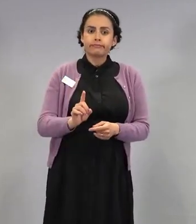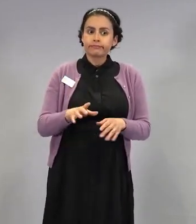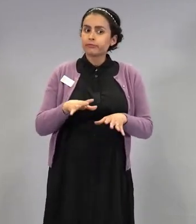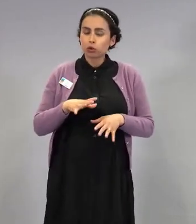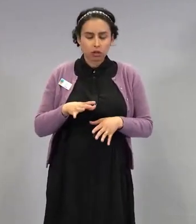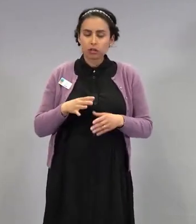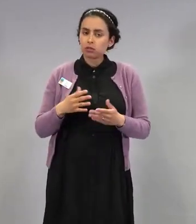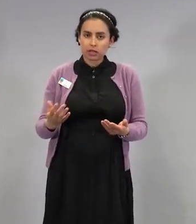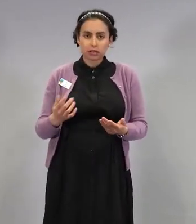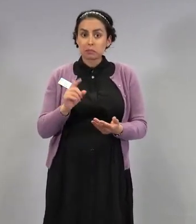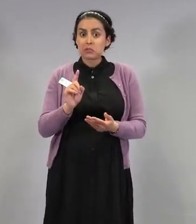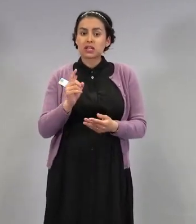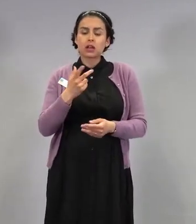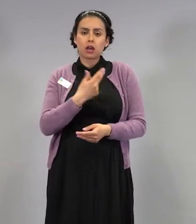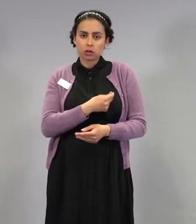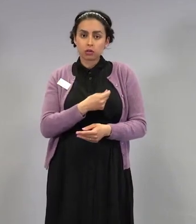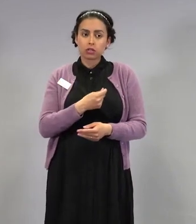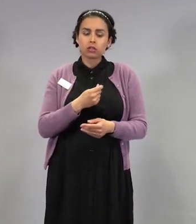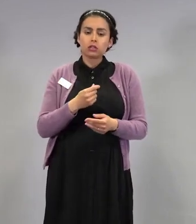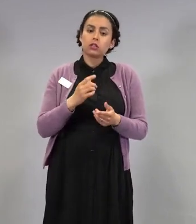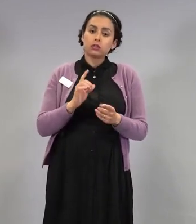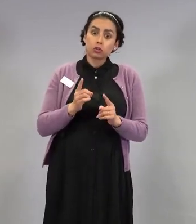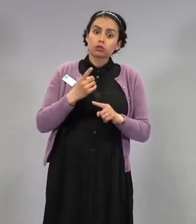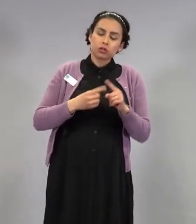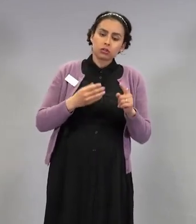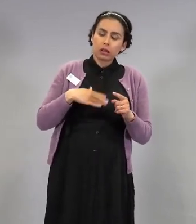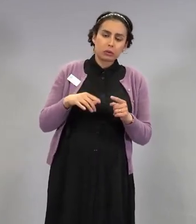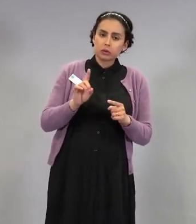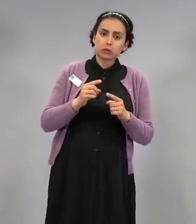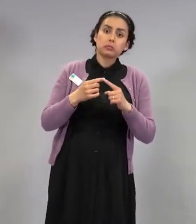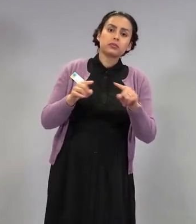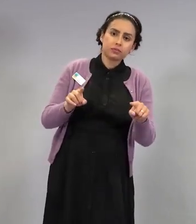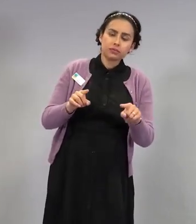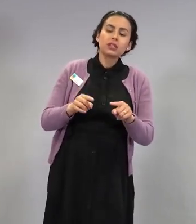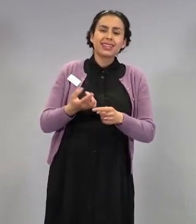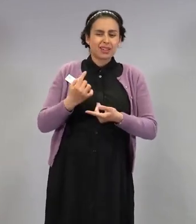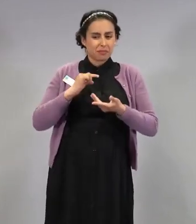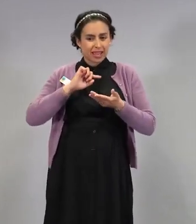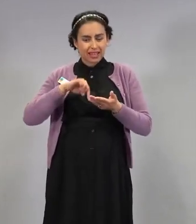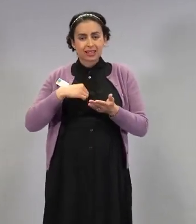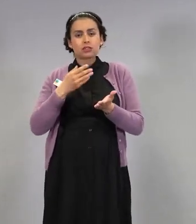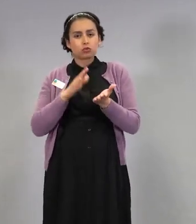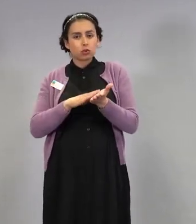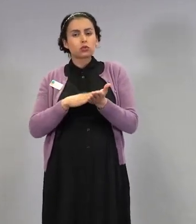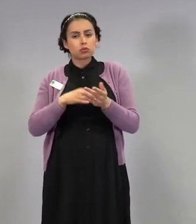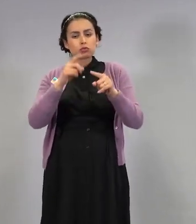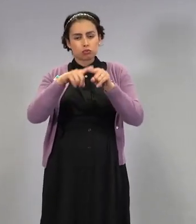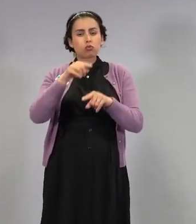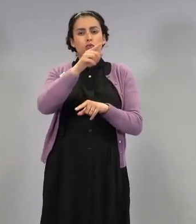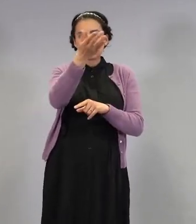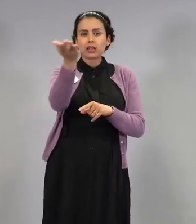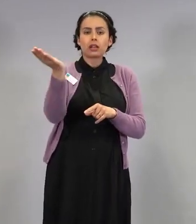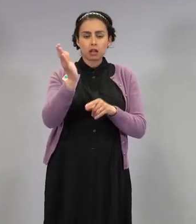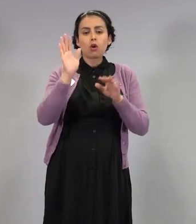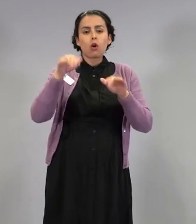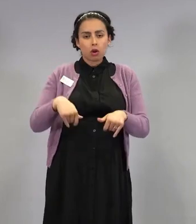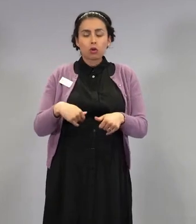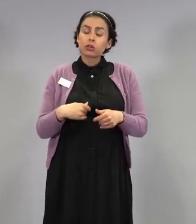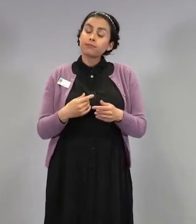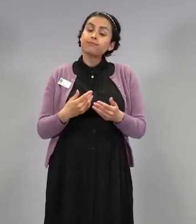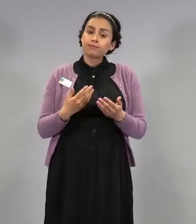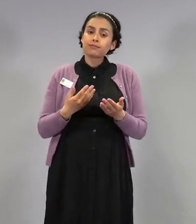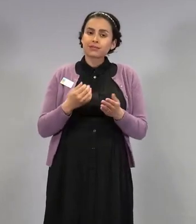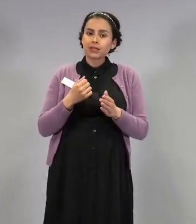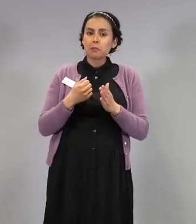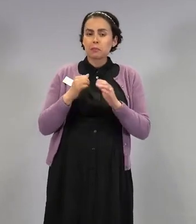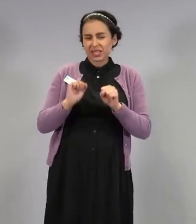Että saakin jotain toista rokotetta. Se on meidän suositus ollut kunnille ja he toivottavasti sitä myös noudattaa.